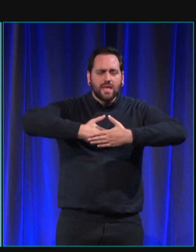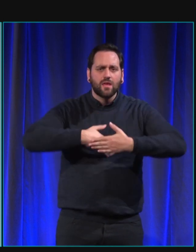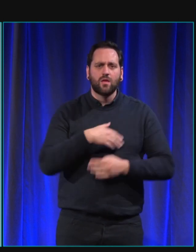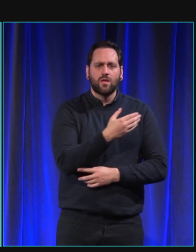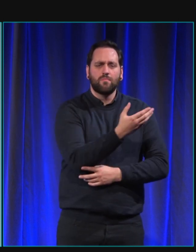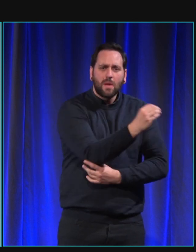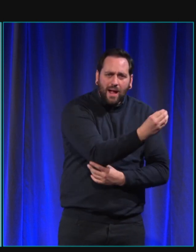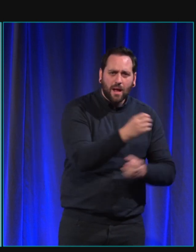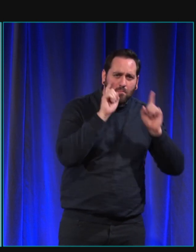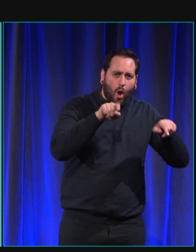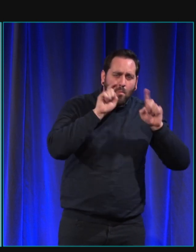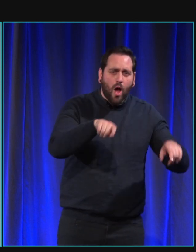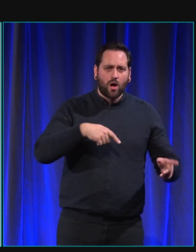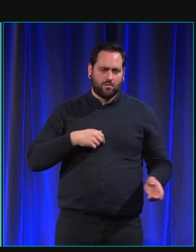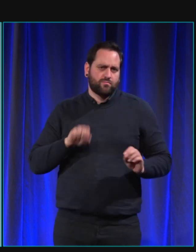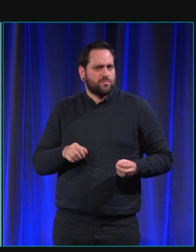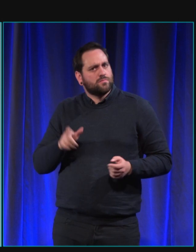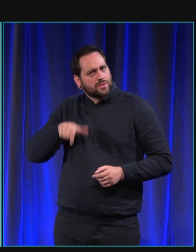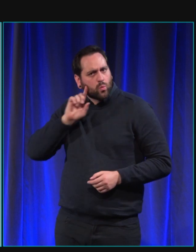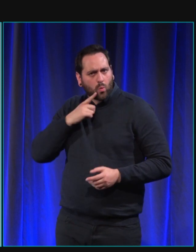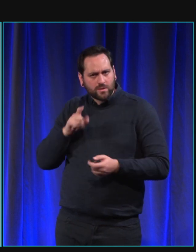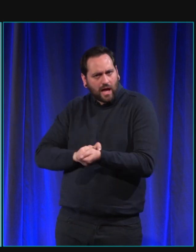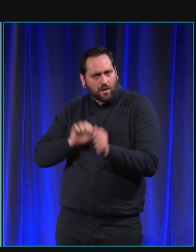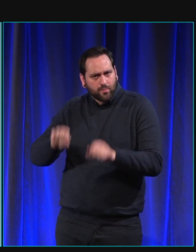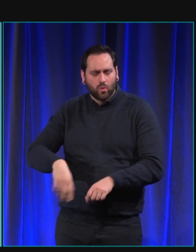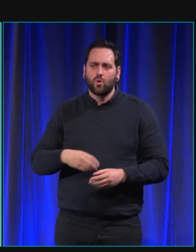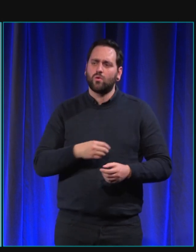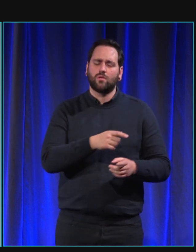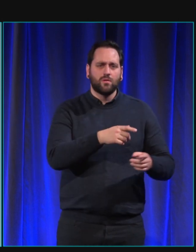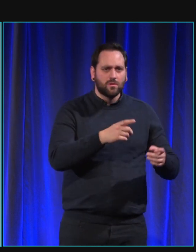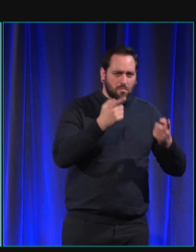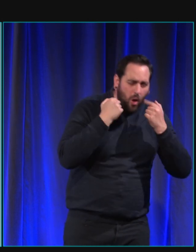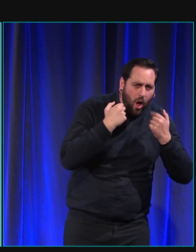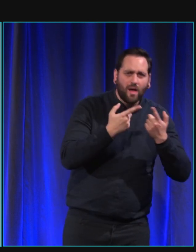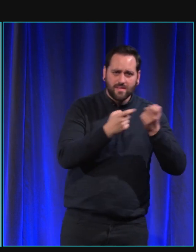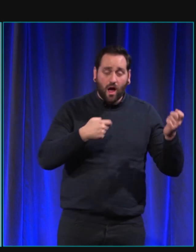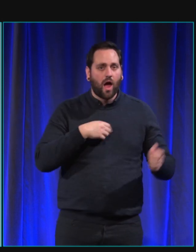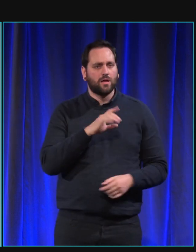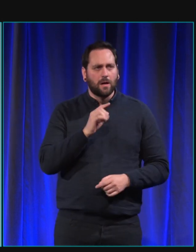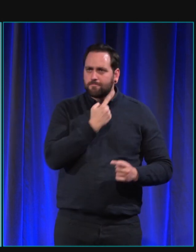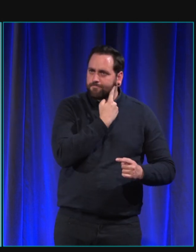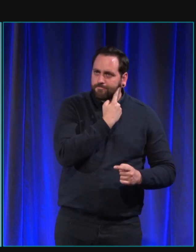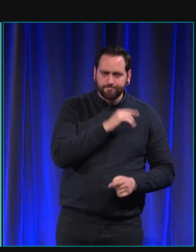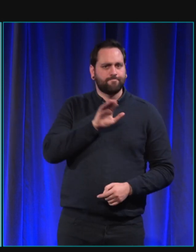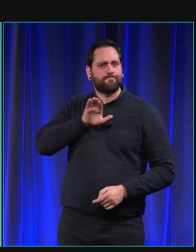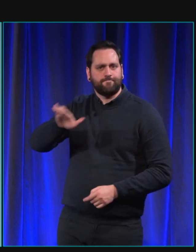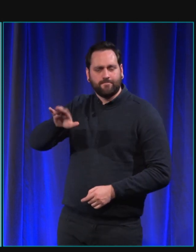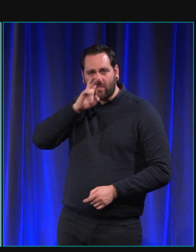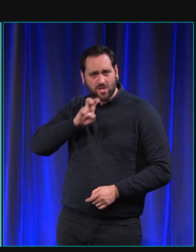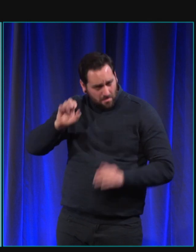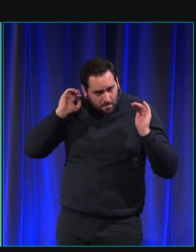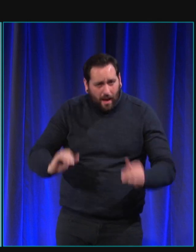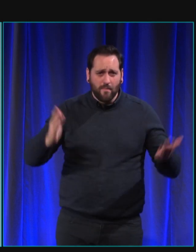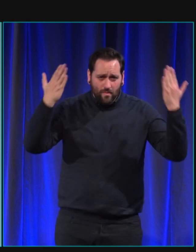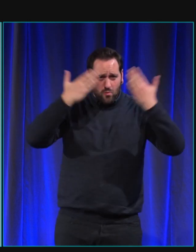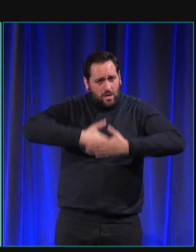entendre si son enfant a un problème, s'il fait un cauchemar. Le chien,'est pareil, à tout moment, même en pleine nuit, il va